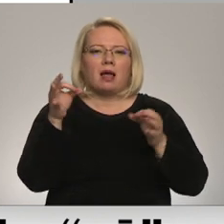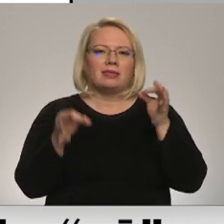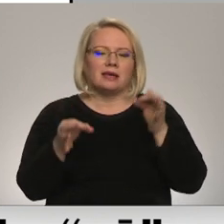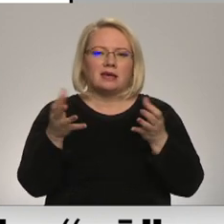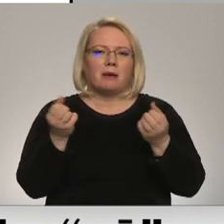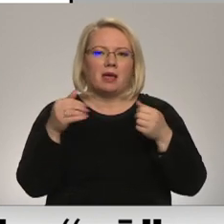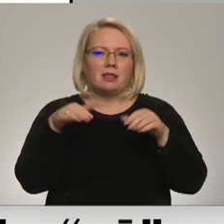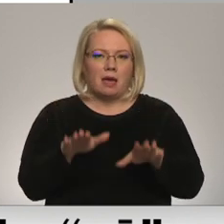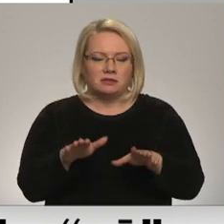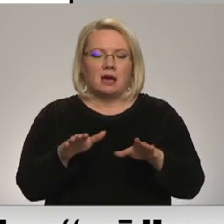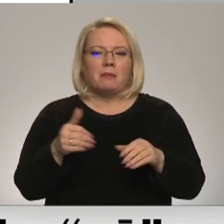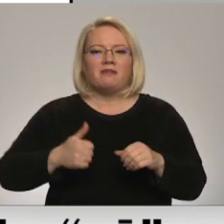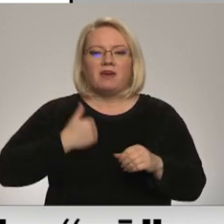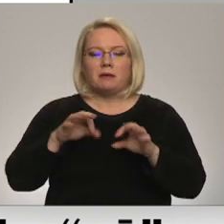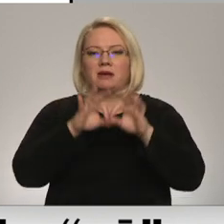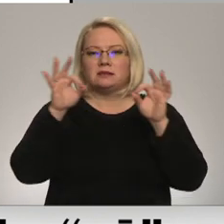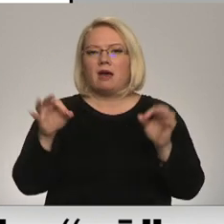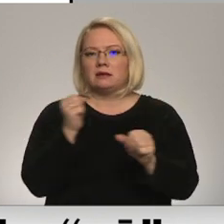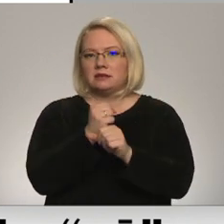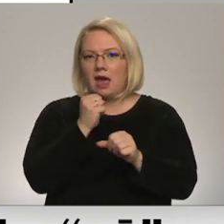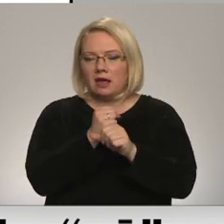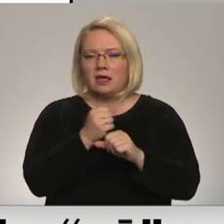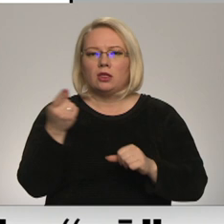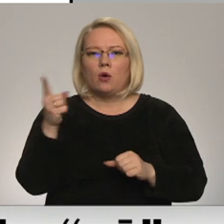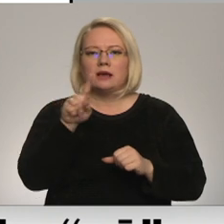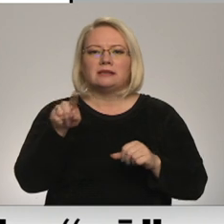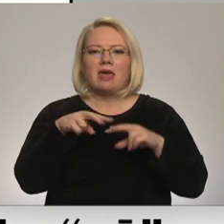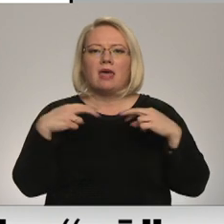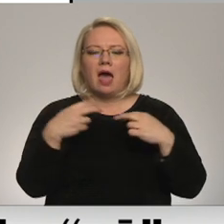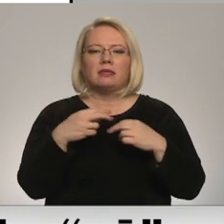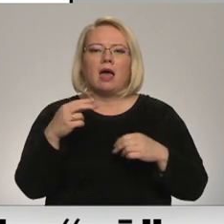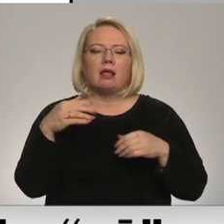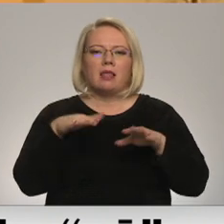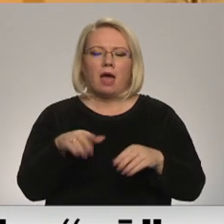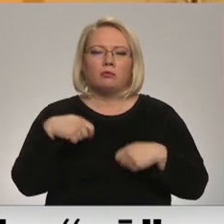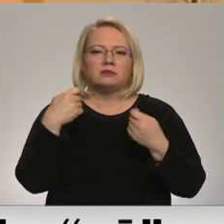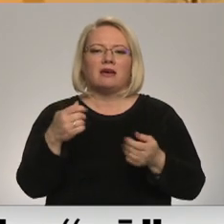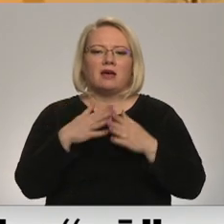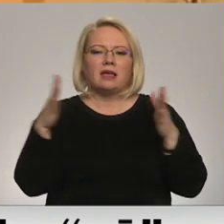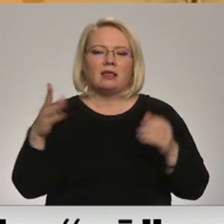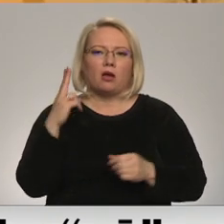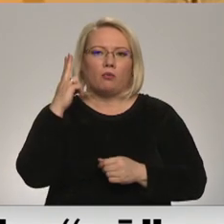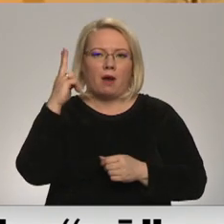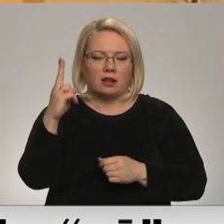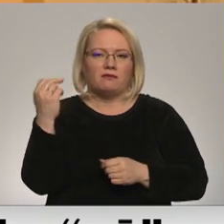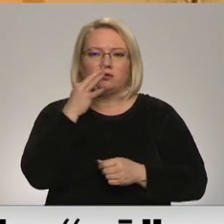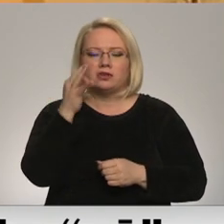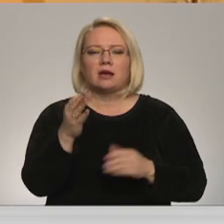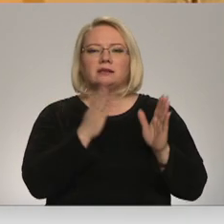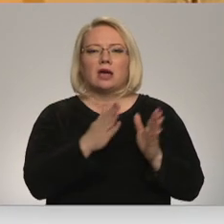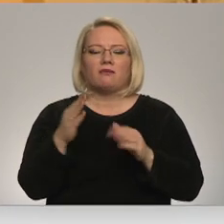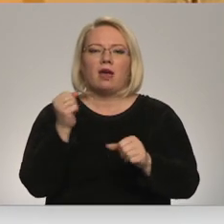uzņēmums lēmums sāk darbu, jo senāta lēmums esot devis lielāku pārliecību. Sagatavošanās darbi arī